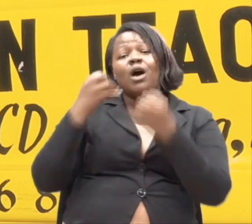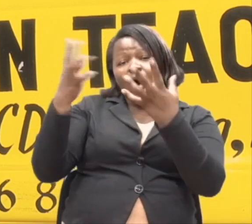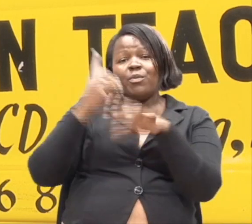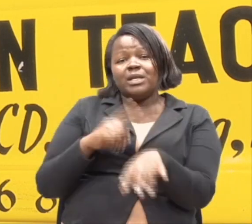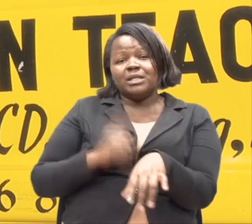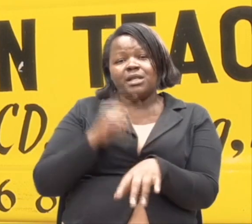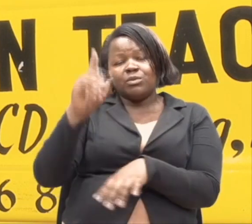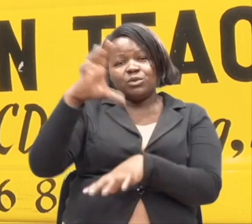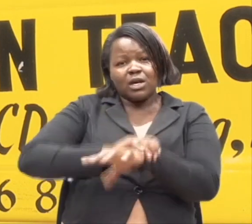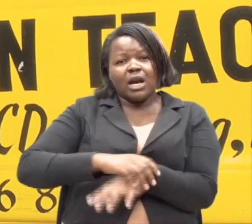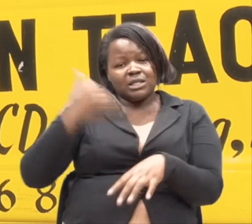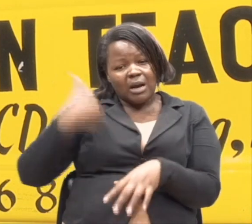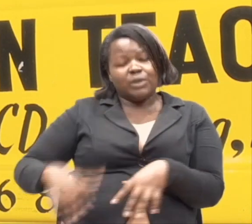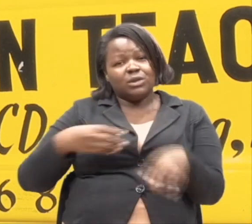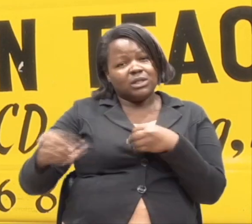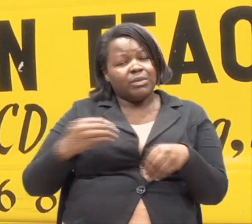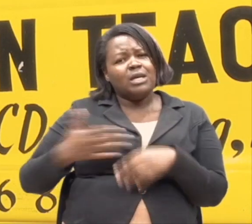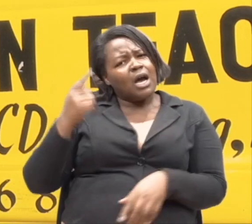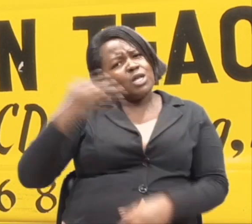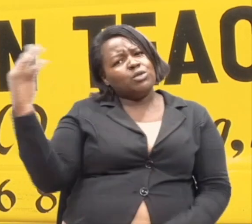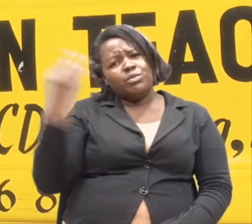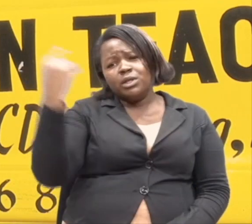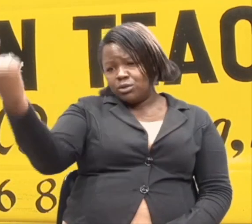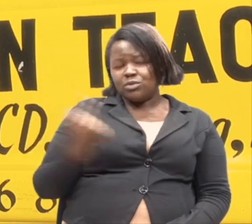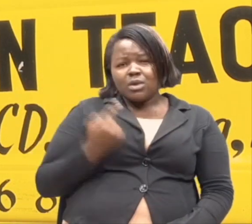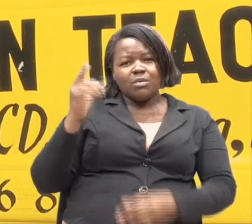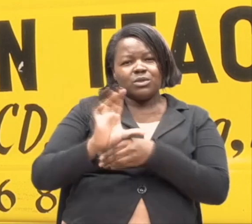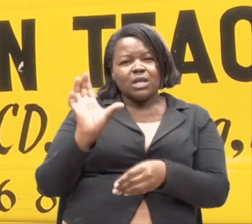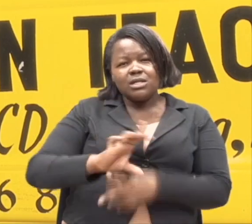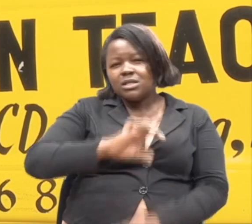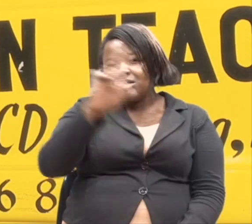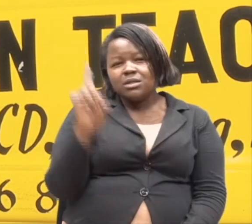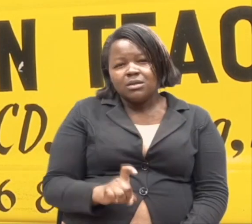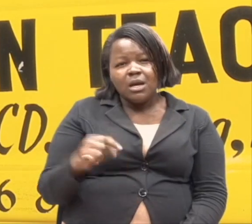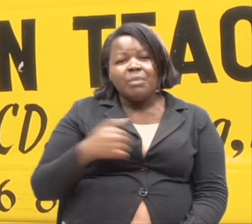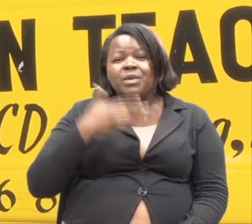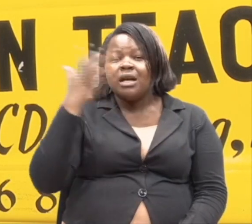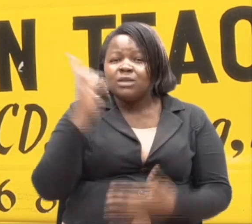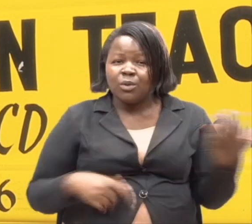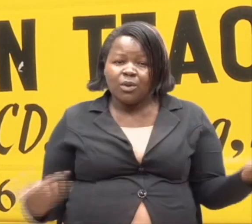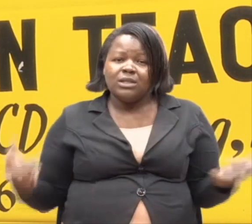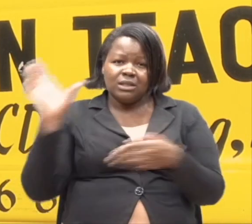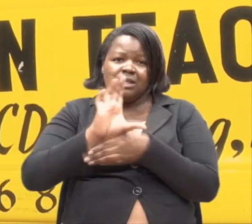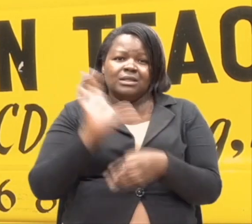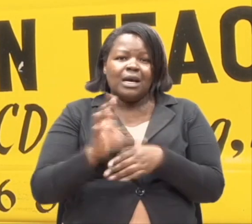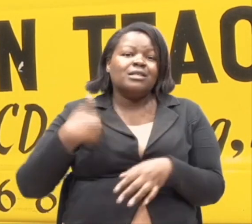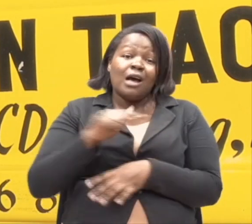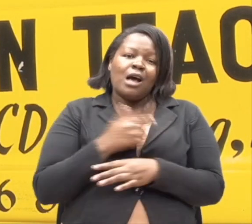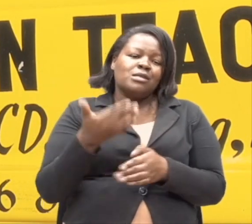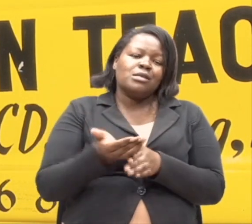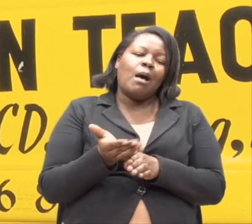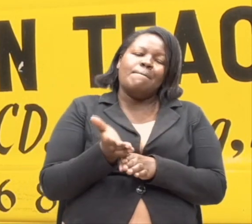mutu ambaye na ulemavu. Uka muhubiria aje kanisani. Ninajibu na mnagani. Kanisa hapo